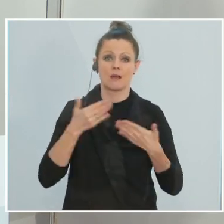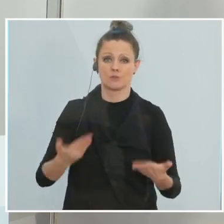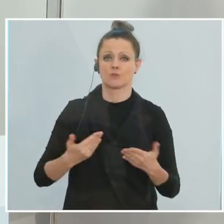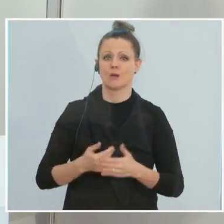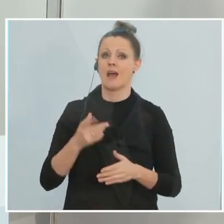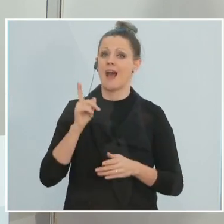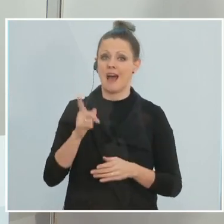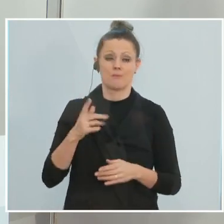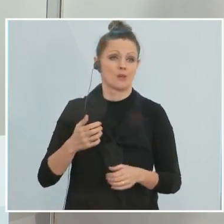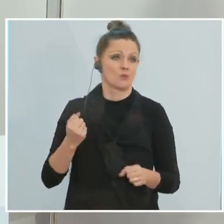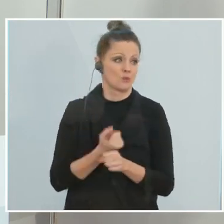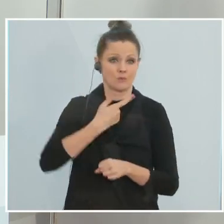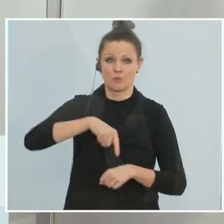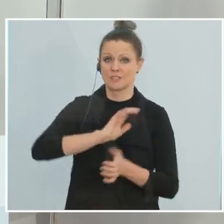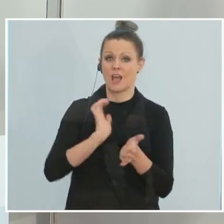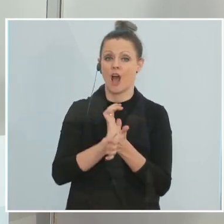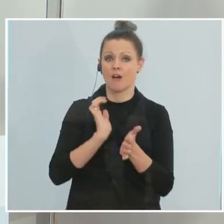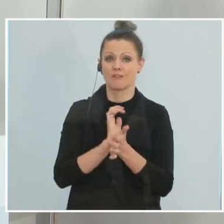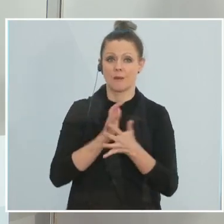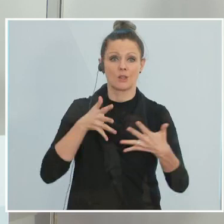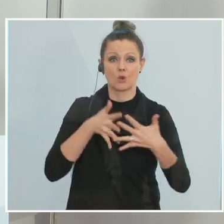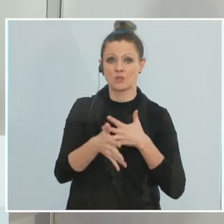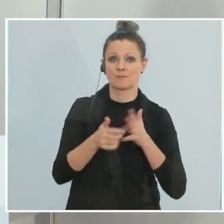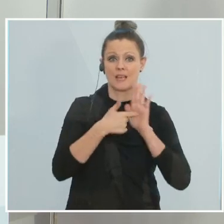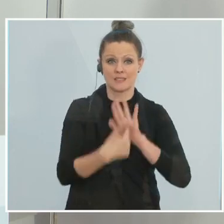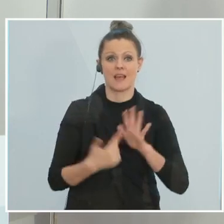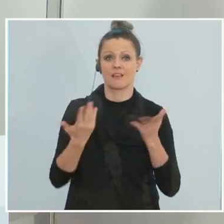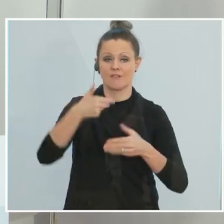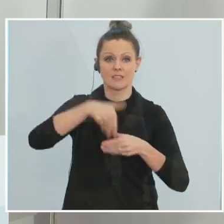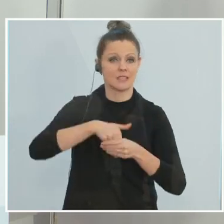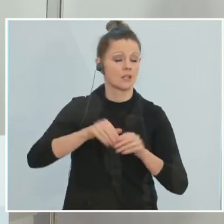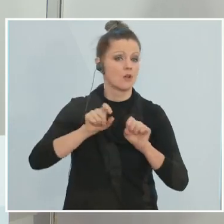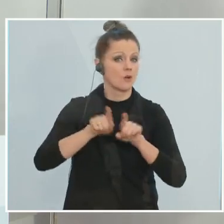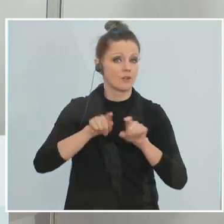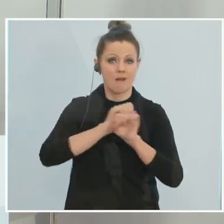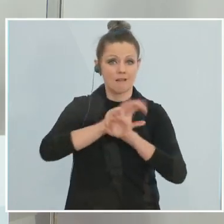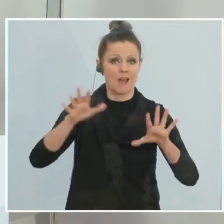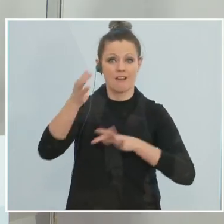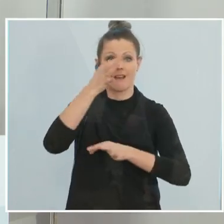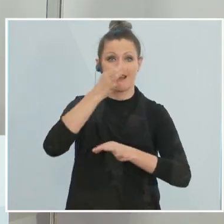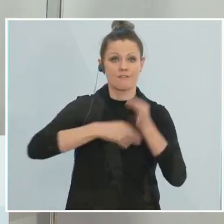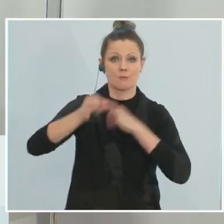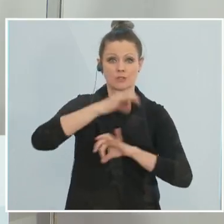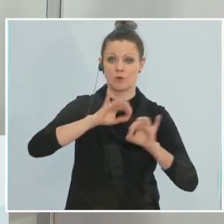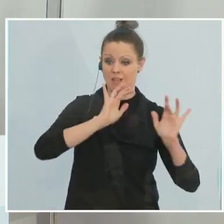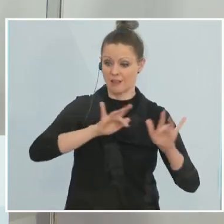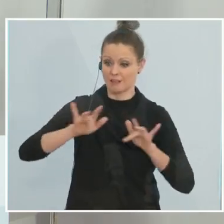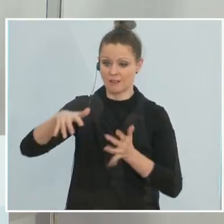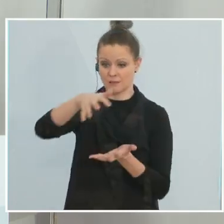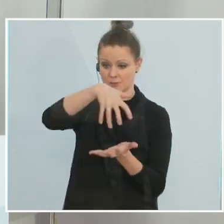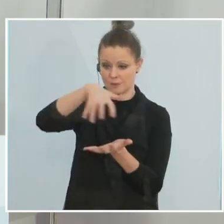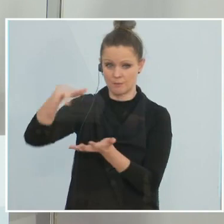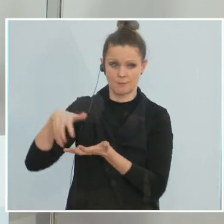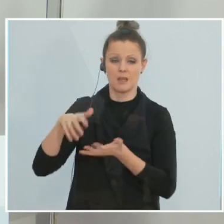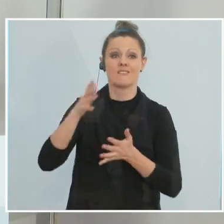aber es ist trotzdem unsere Aufgabe, transparent zu sein und immer nach den Informationen, die wir zur Verfügung haben, zu